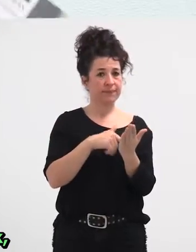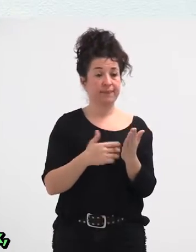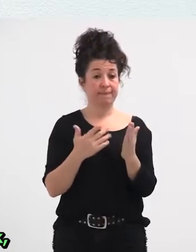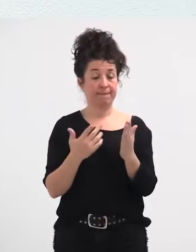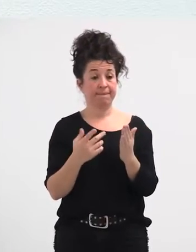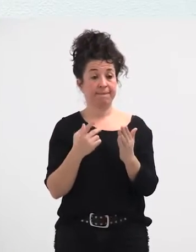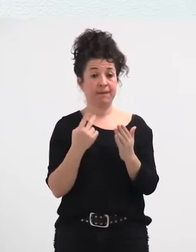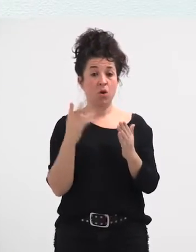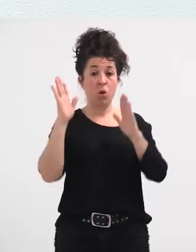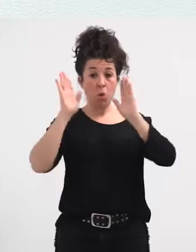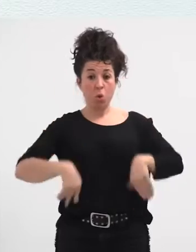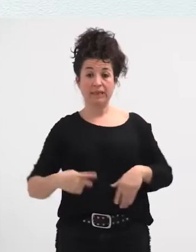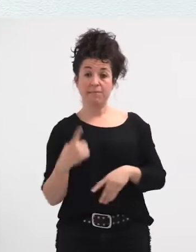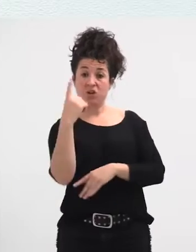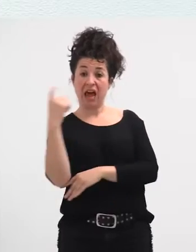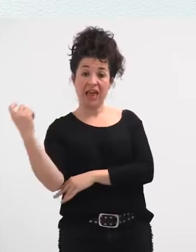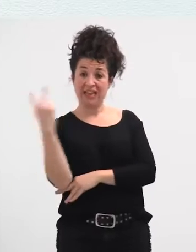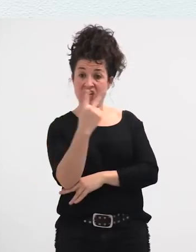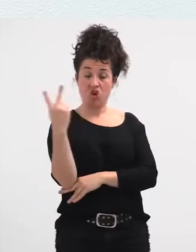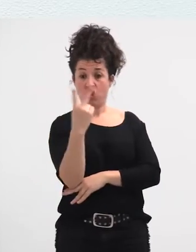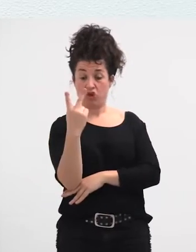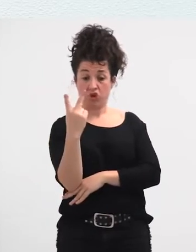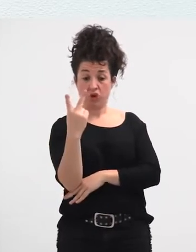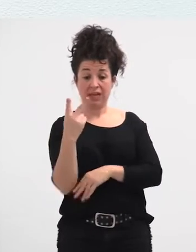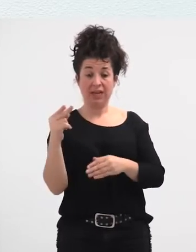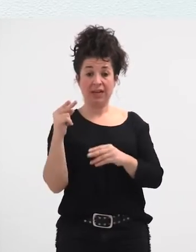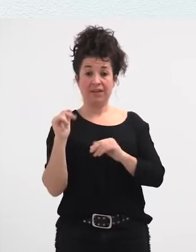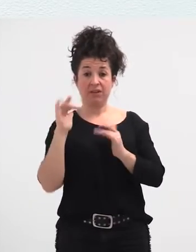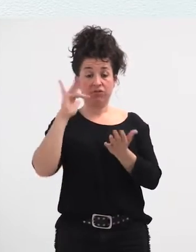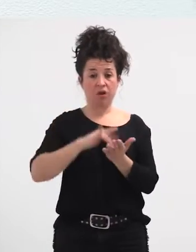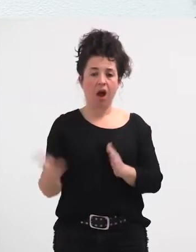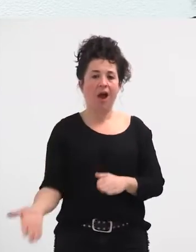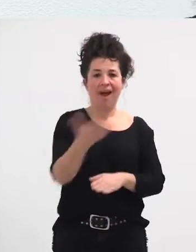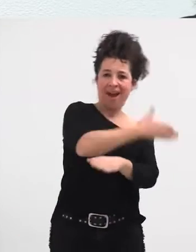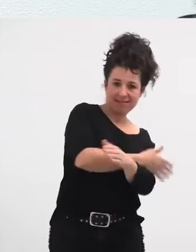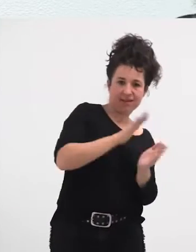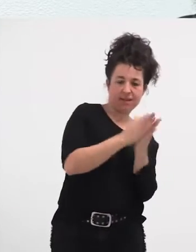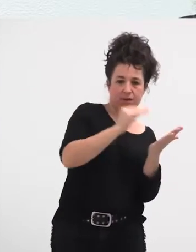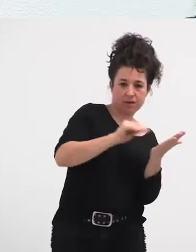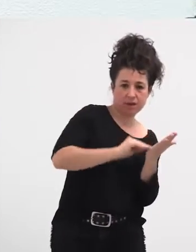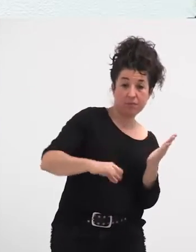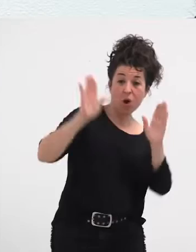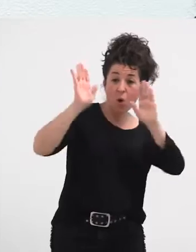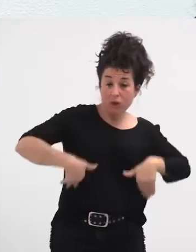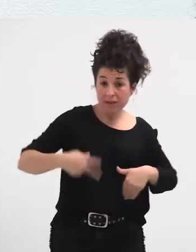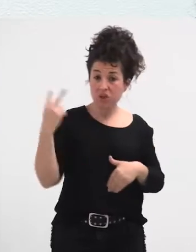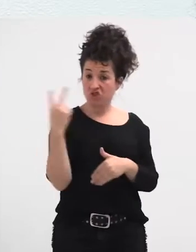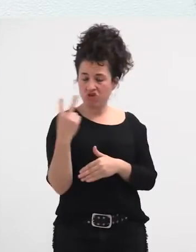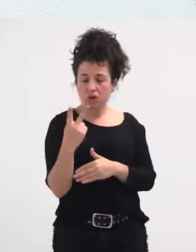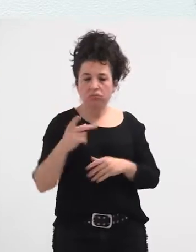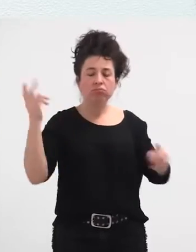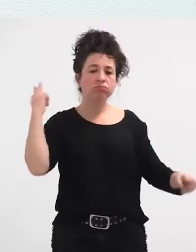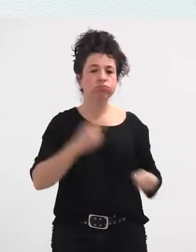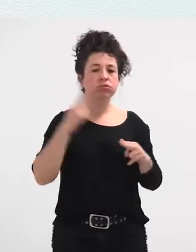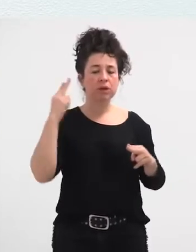gertatu aurretik, irunguatu ondarribikoa, azkeneko ondarribikoa oso gogorra izan zan, oso oso gogorra izan zan, eta orantxe argiteratu